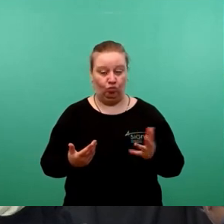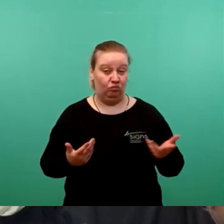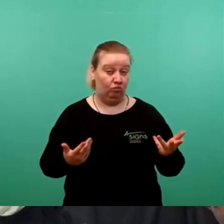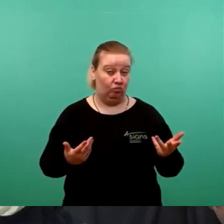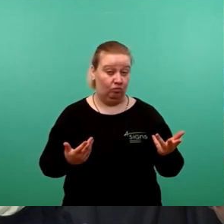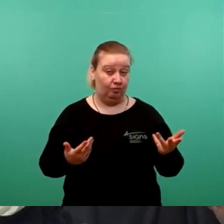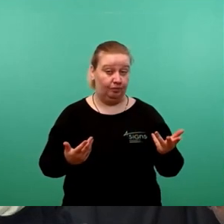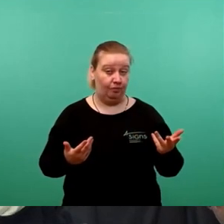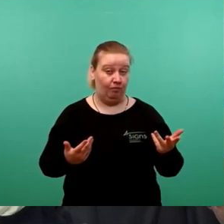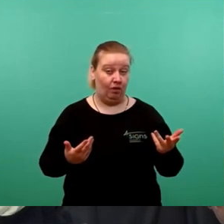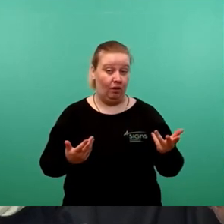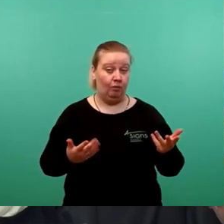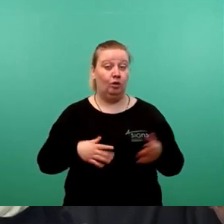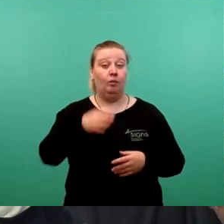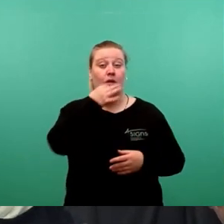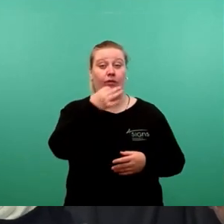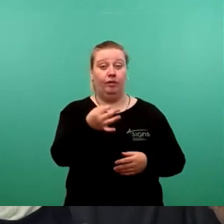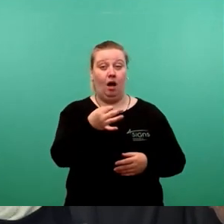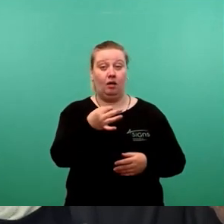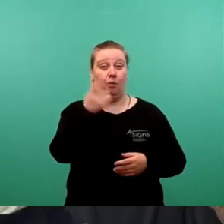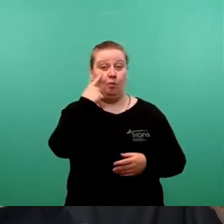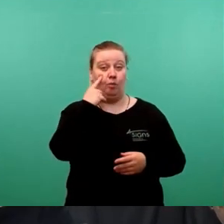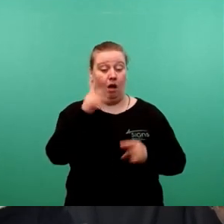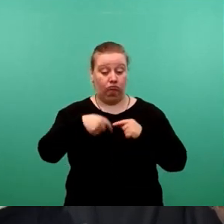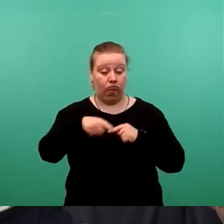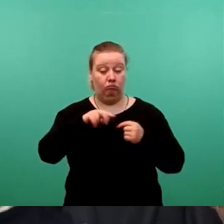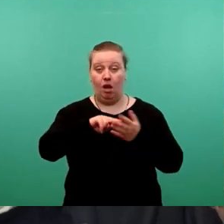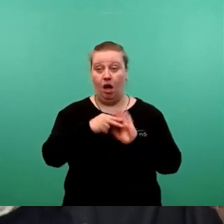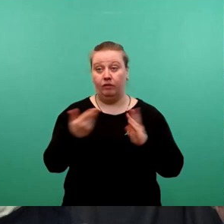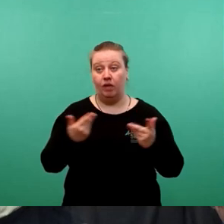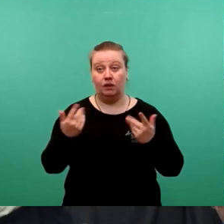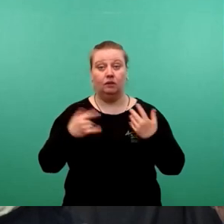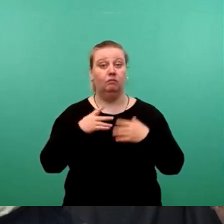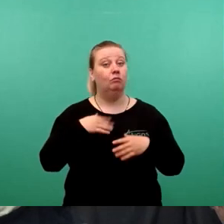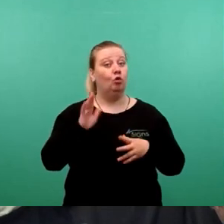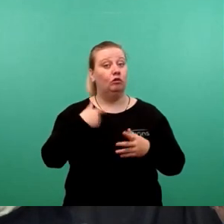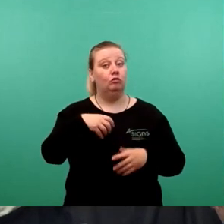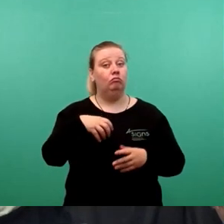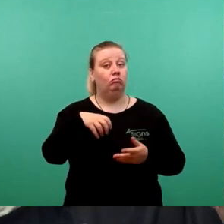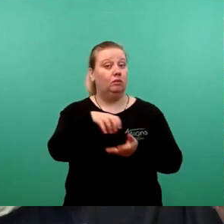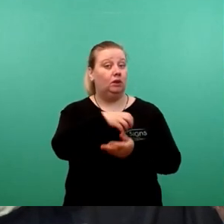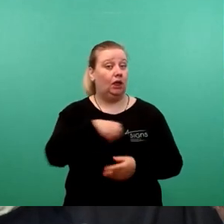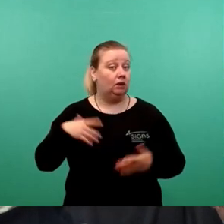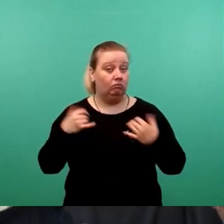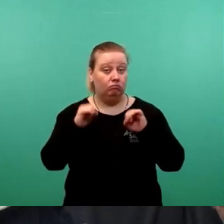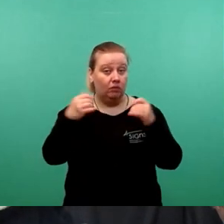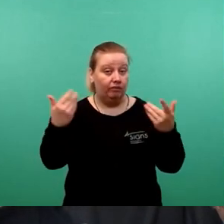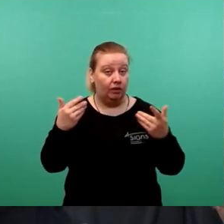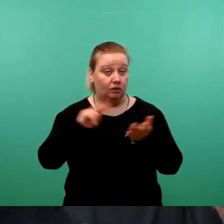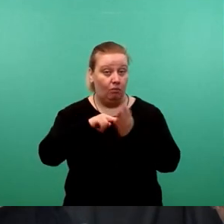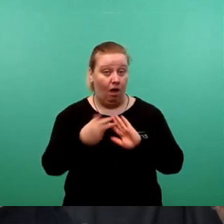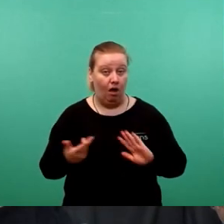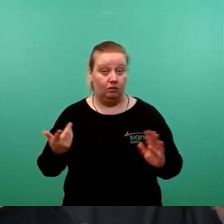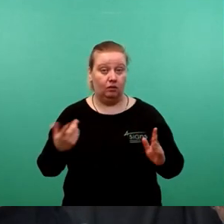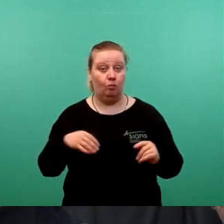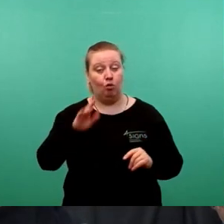darauf, was aktuell von Ihnen geplant ist, welches Engagement plant die Stadt Dresden oder Sie auch als Oberbürgermeister bei den Planungen